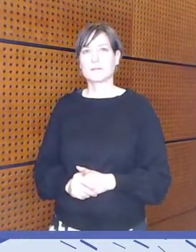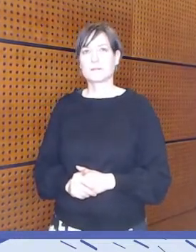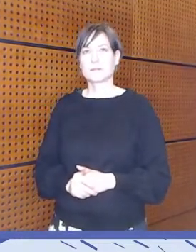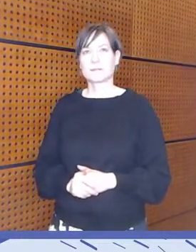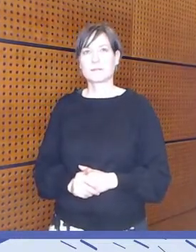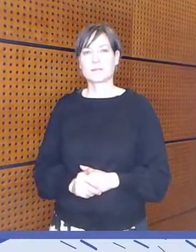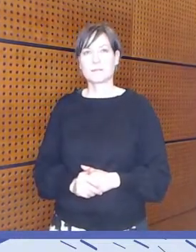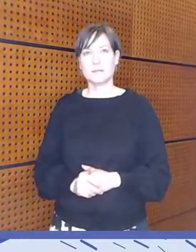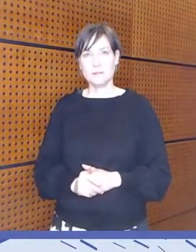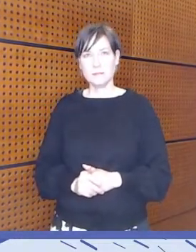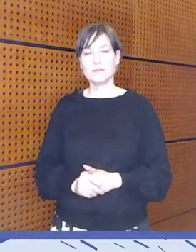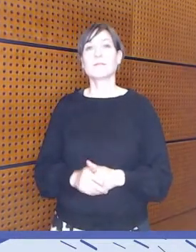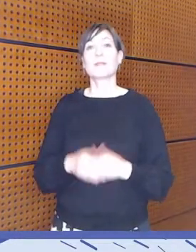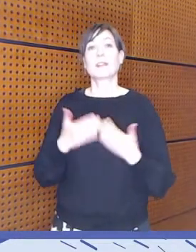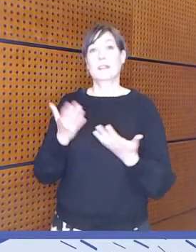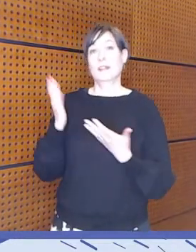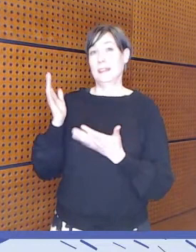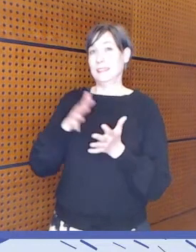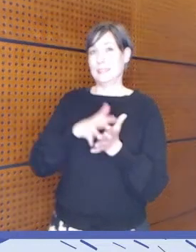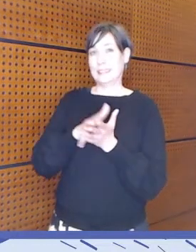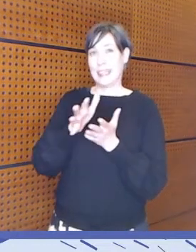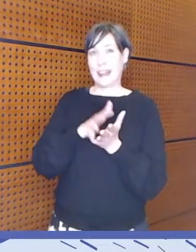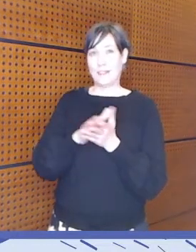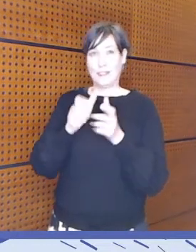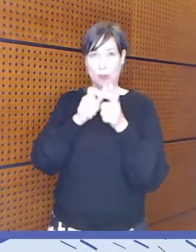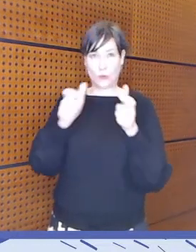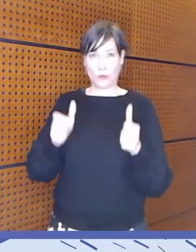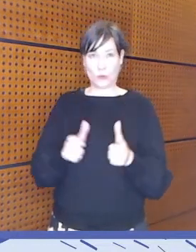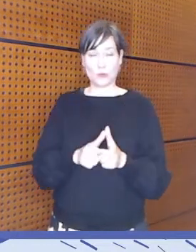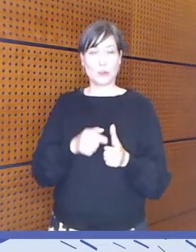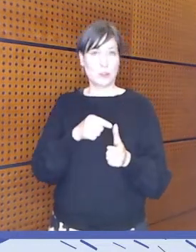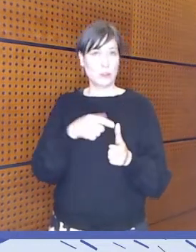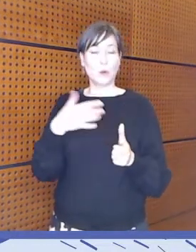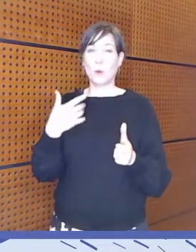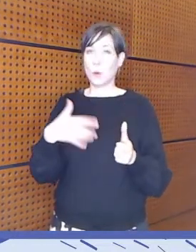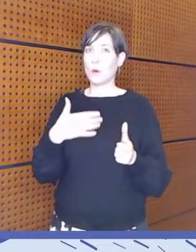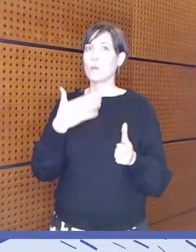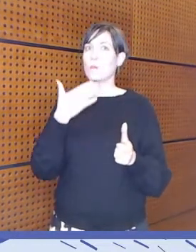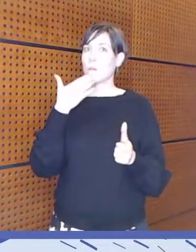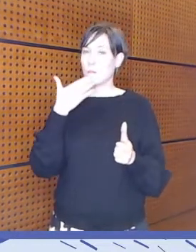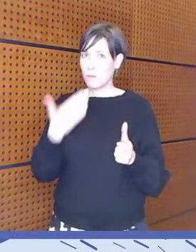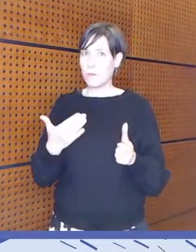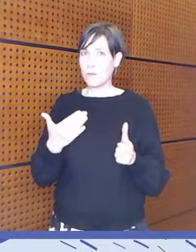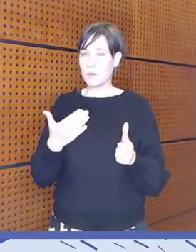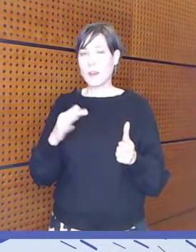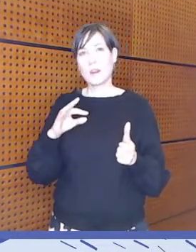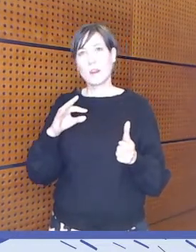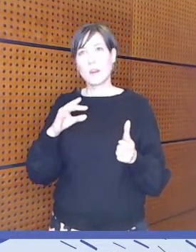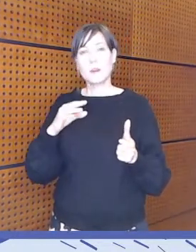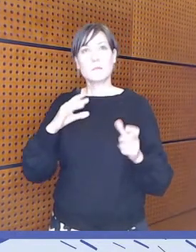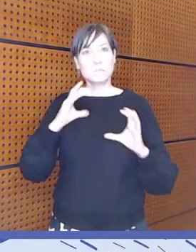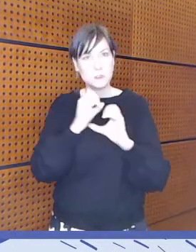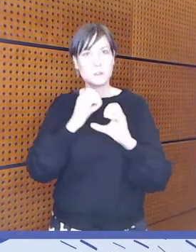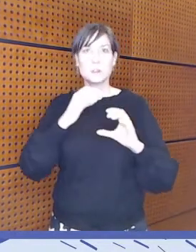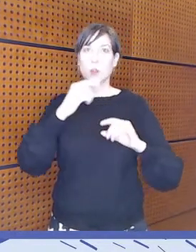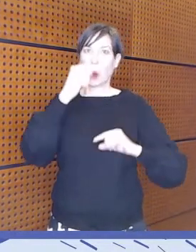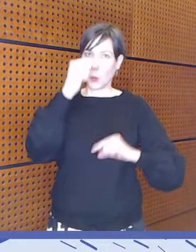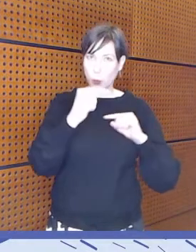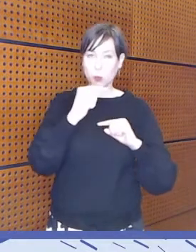Tässä selvityksessä oli kyllä hyvin lyhyesti ja ytimekkäästi